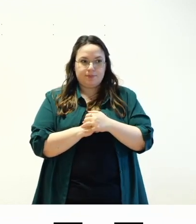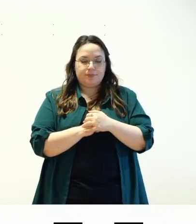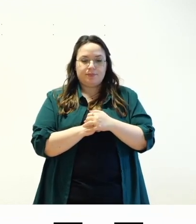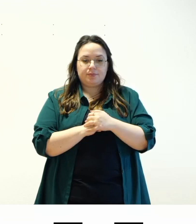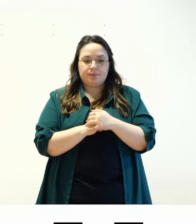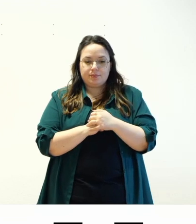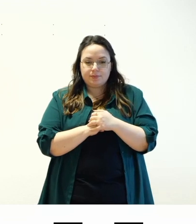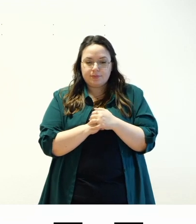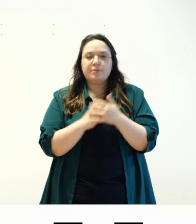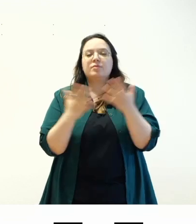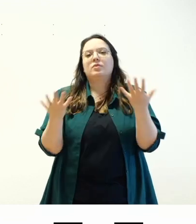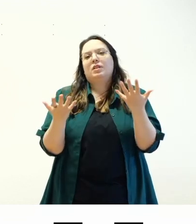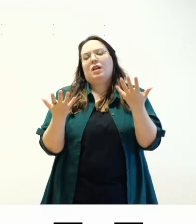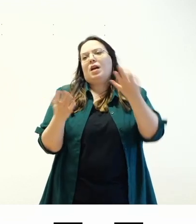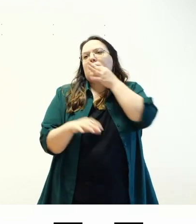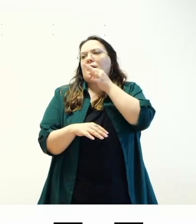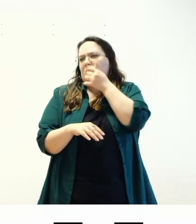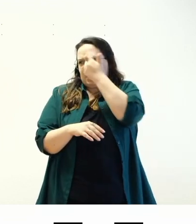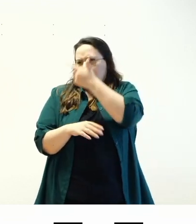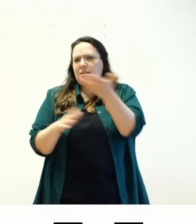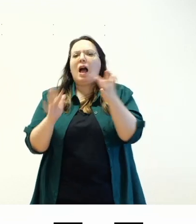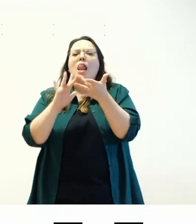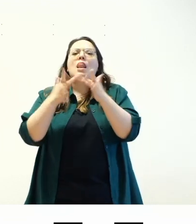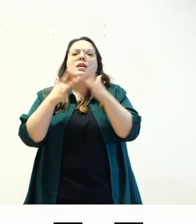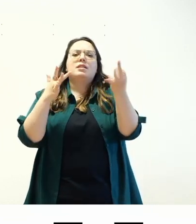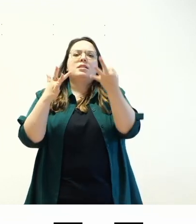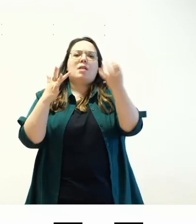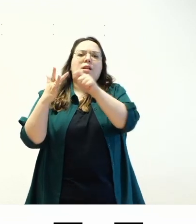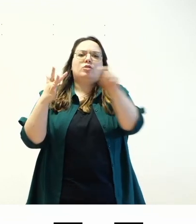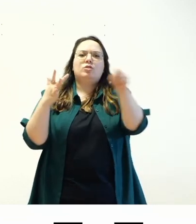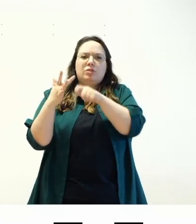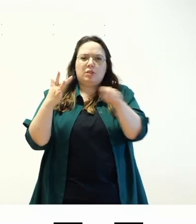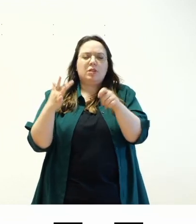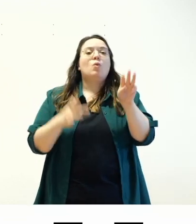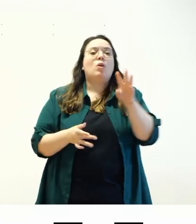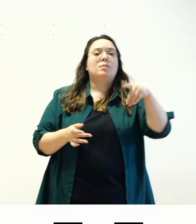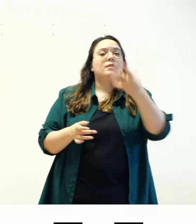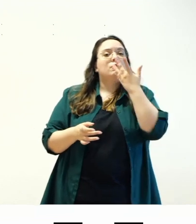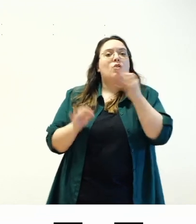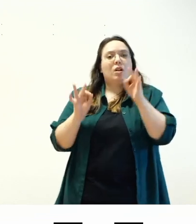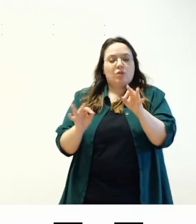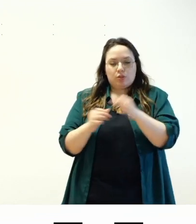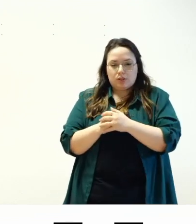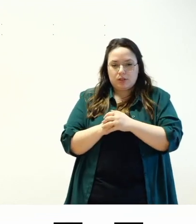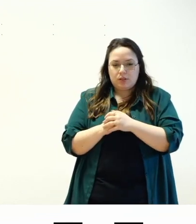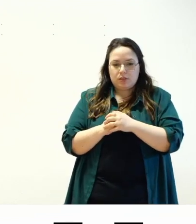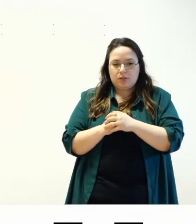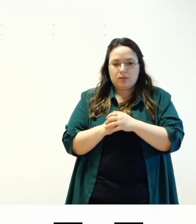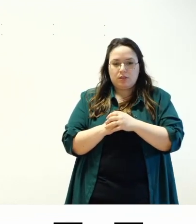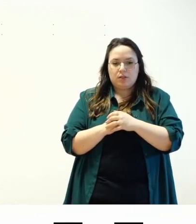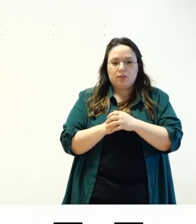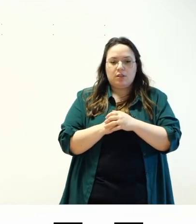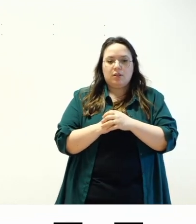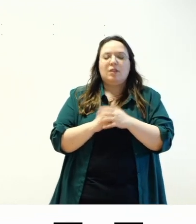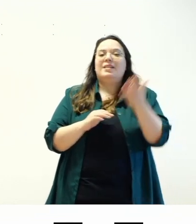tradizionalmente i link sono sottolineati e wordpress dice i link vanno sottolineati non vi dico che cosa c'era scritto su alcune magliette che